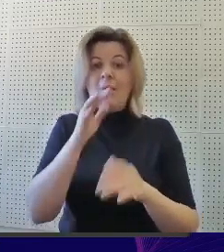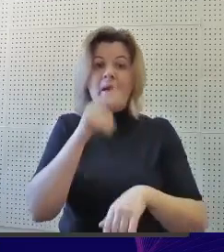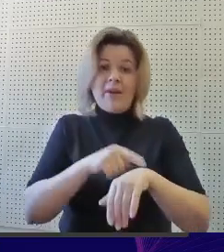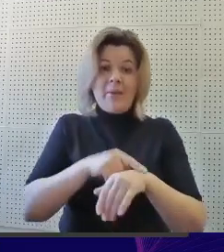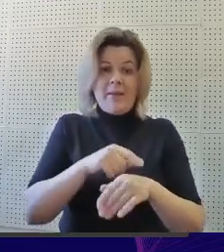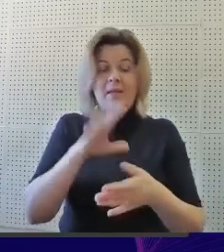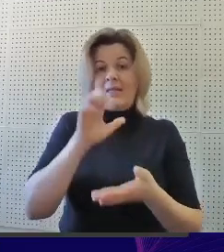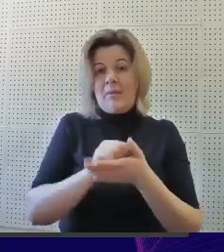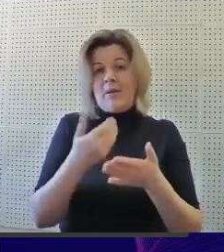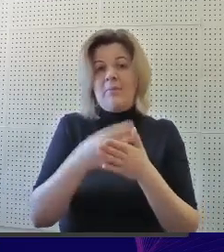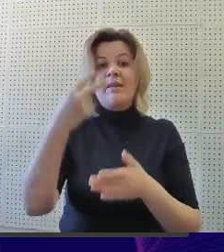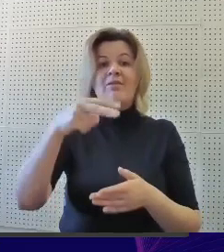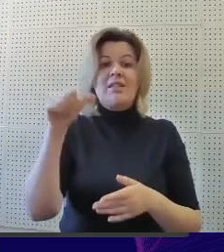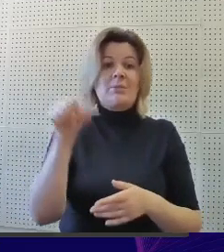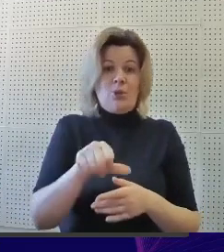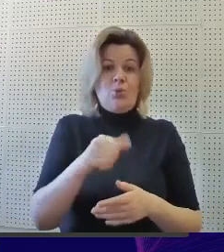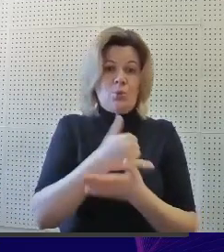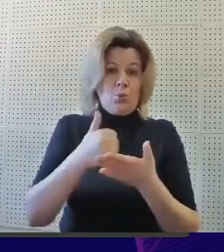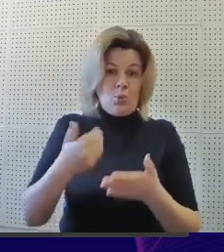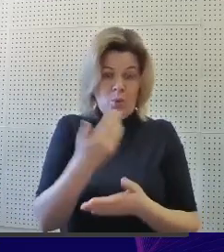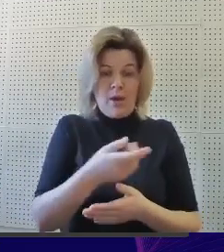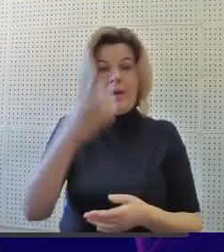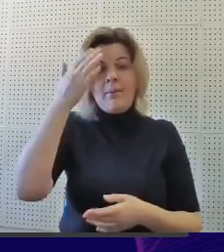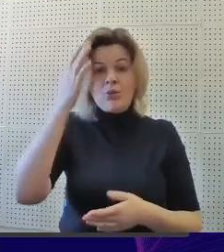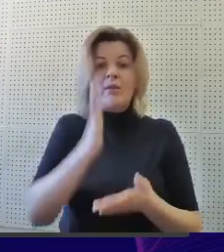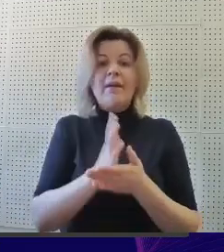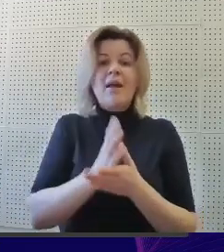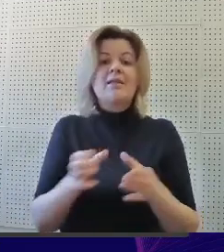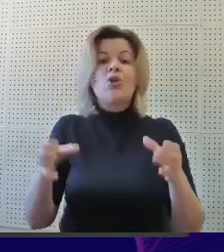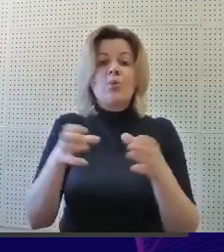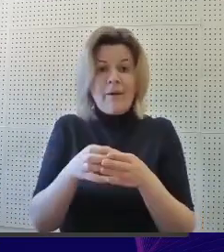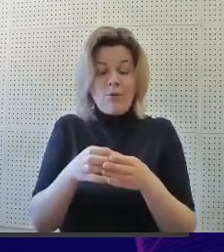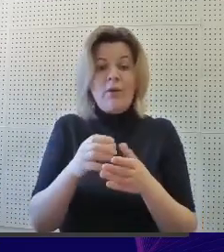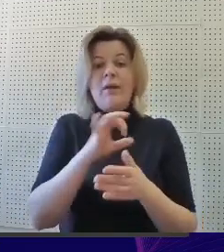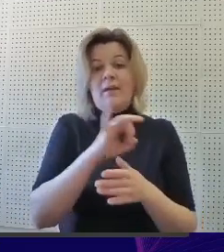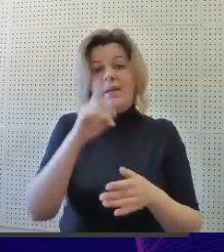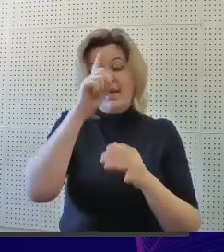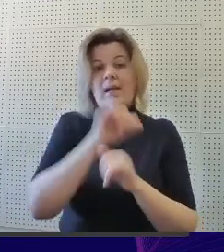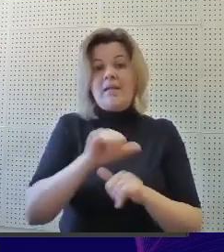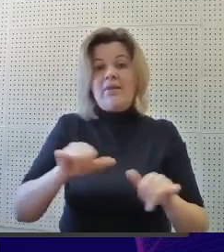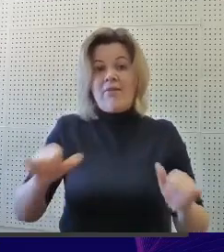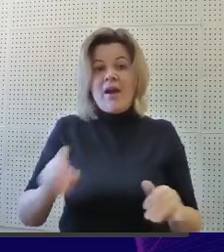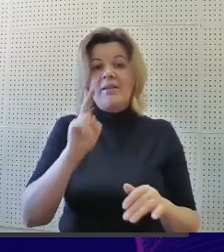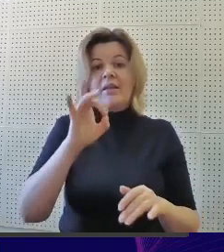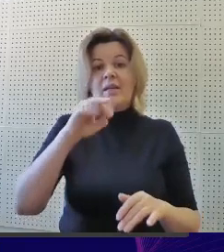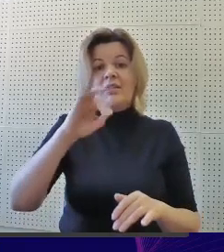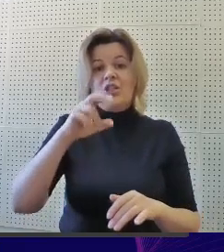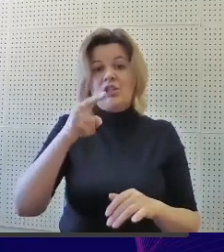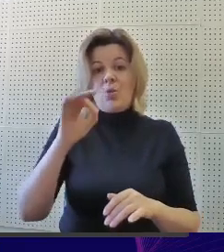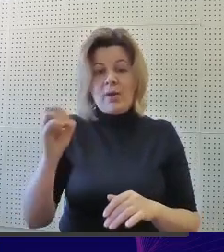времени она занимает примерно 20 минут урока, методика является групповой и развивает она